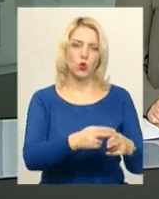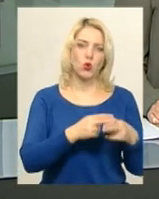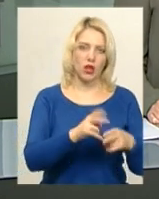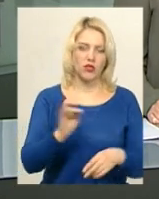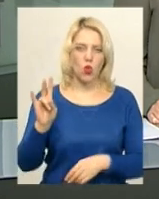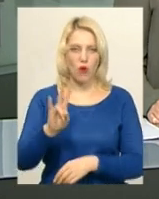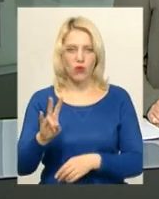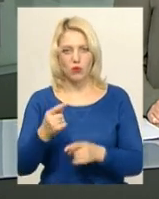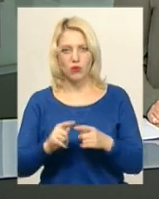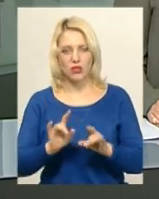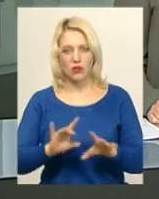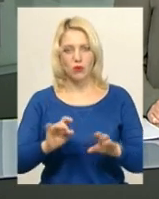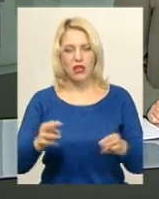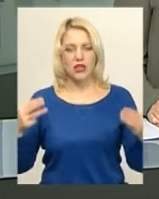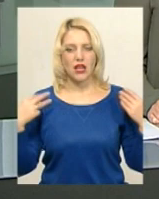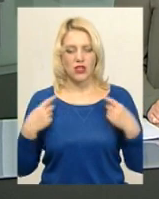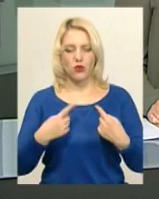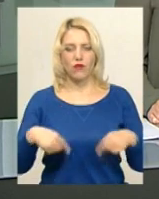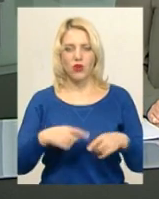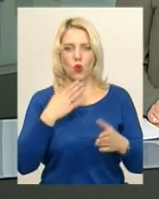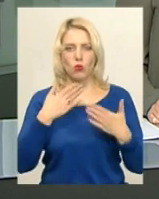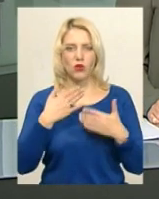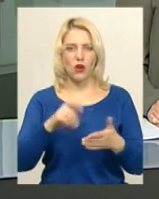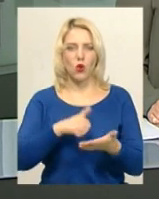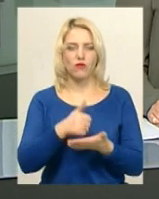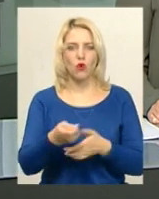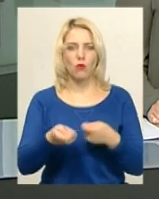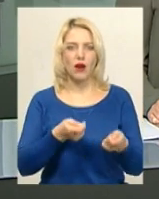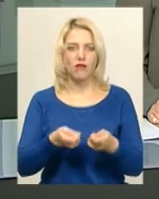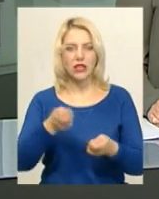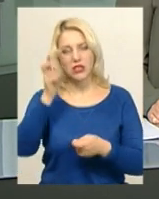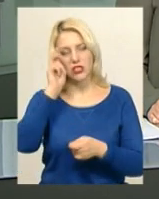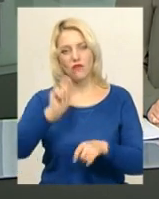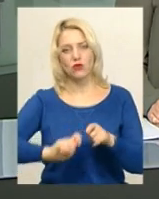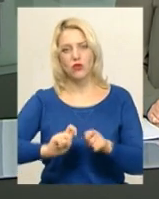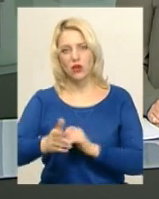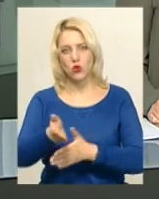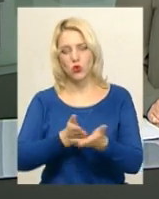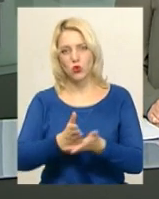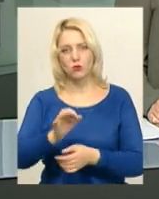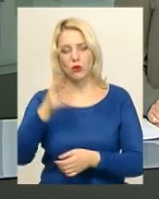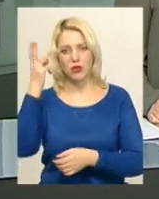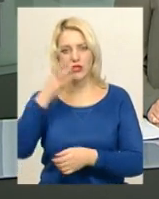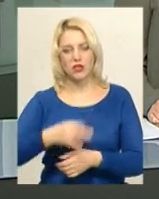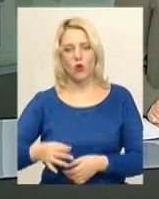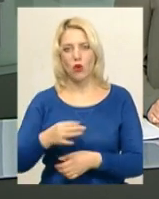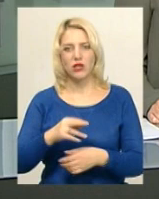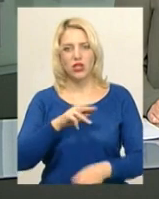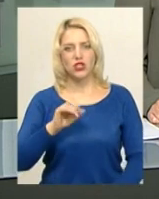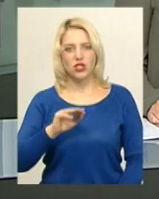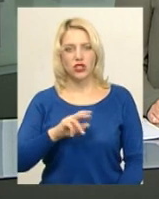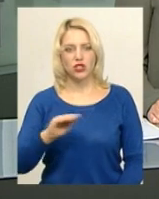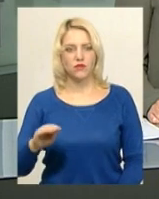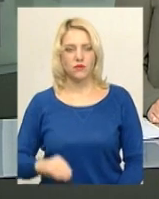Ушиці. Про це розповів начальник відділу комунікації головного управління Державної фіскальної служби у Хмельницькій області Віктор Чиж.